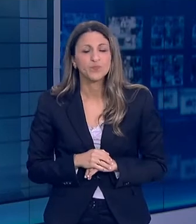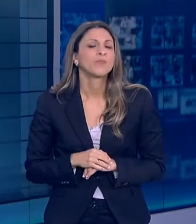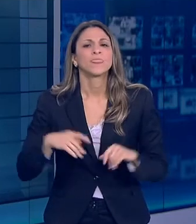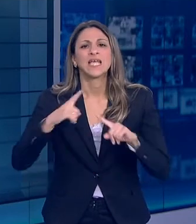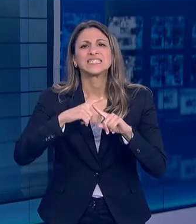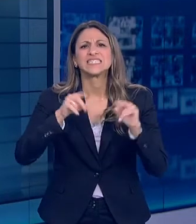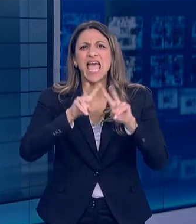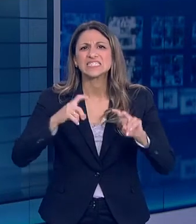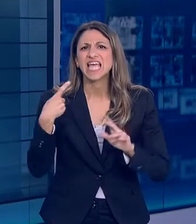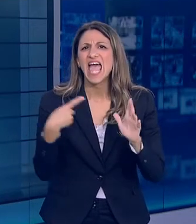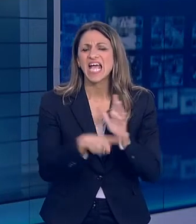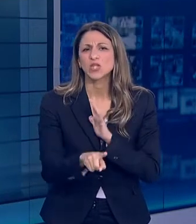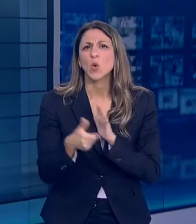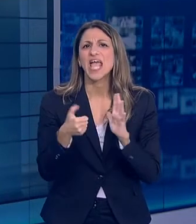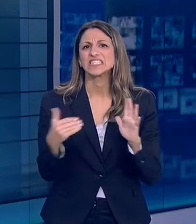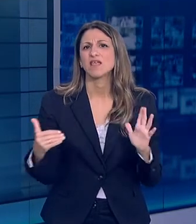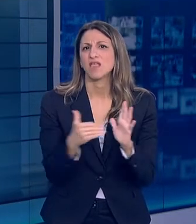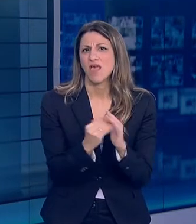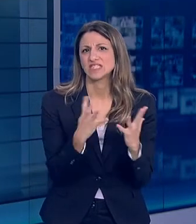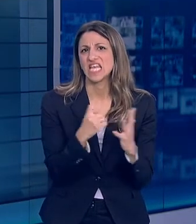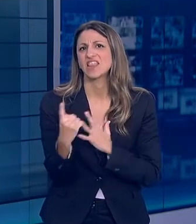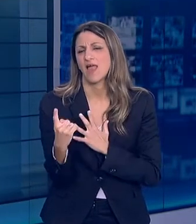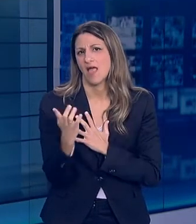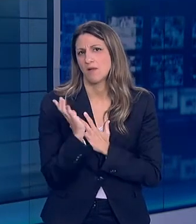ελεγχθεί 160.991 κλινικά δείγματα.